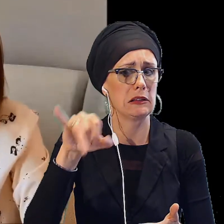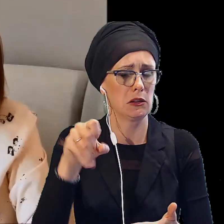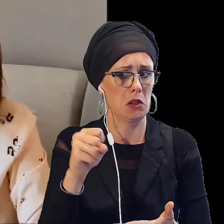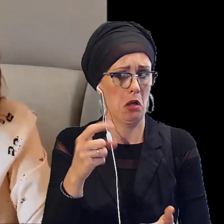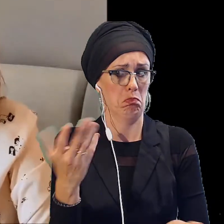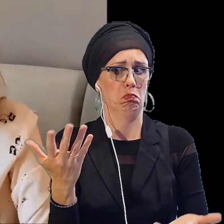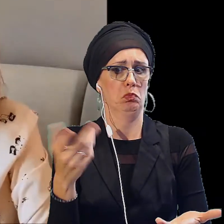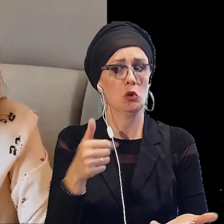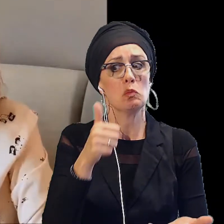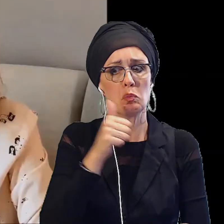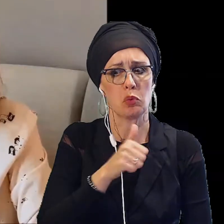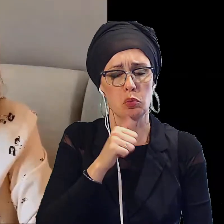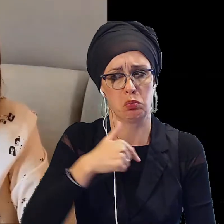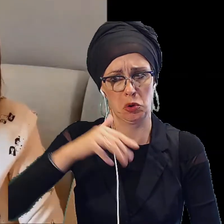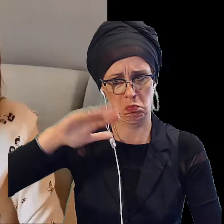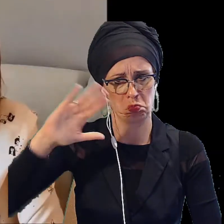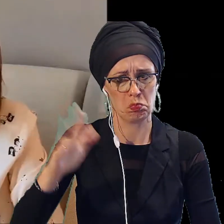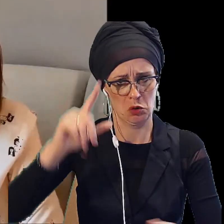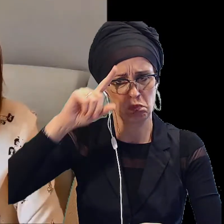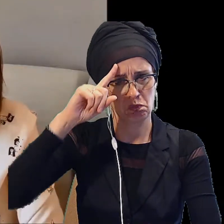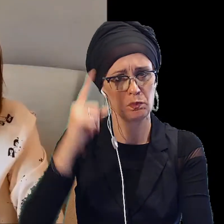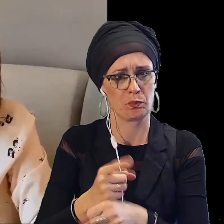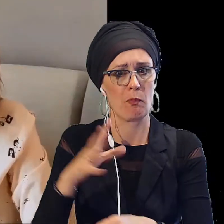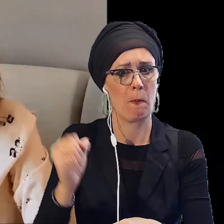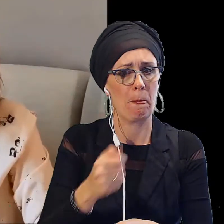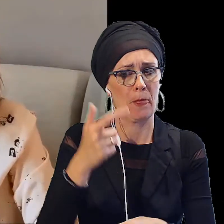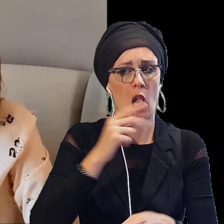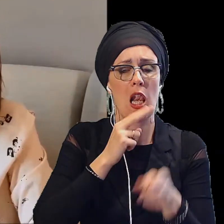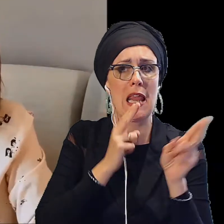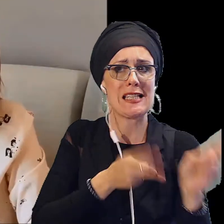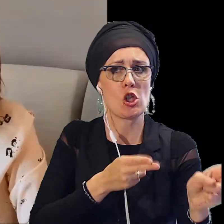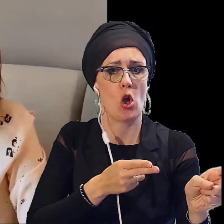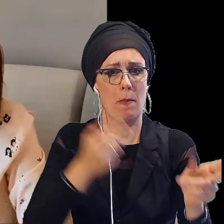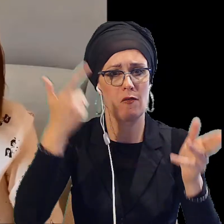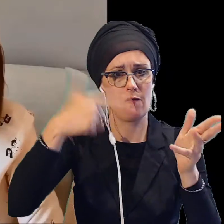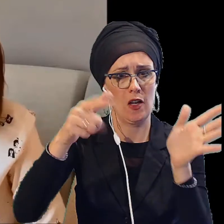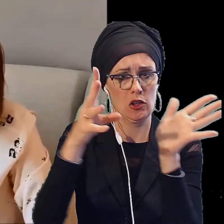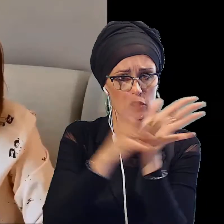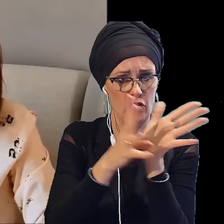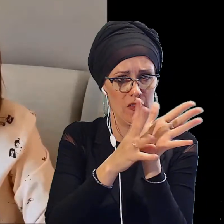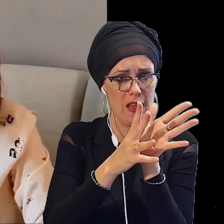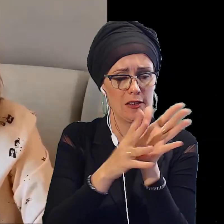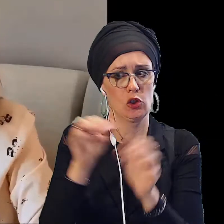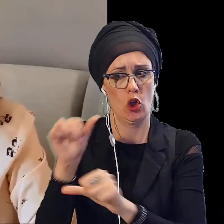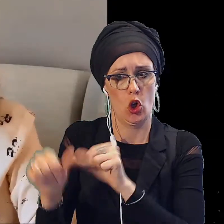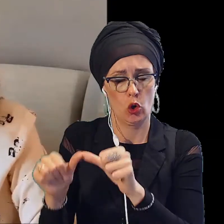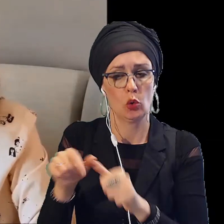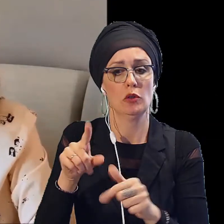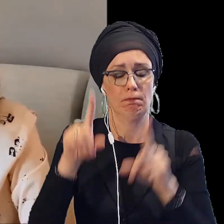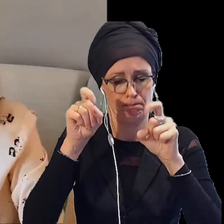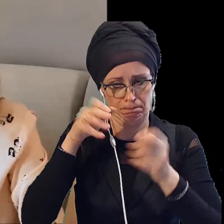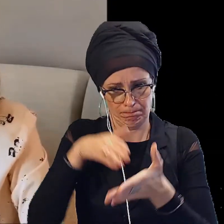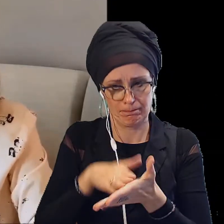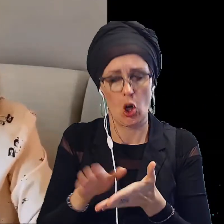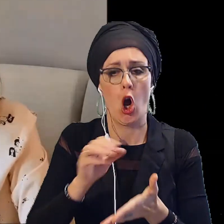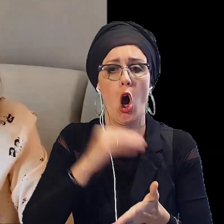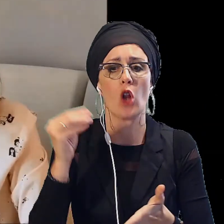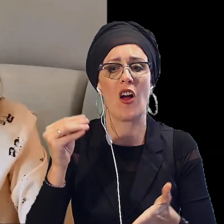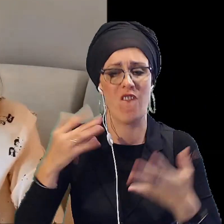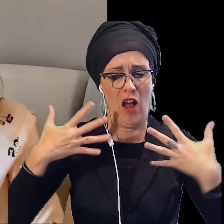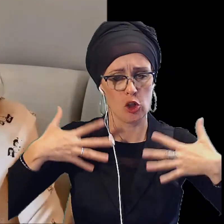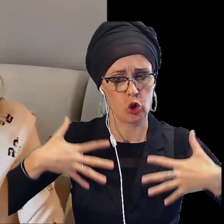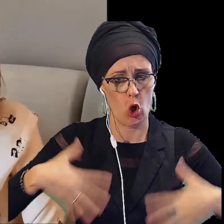spróbować. I w listopadzie 2019 roku rozpoczęłam kurację odkwaszającą.